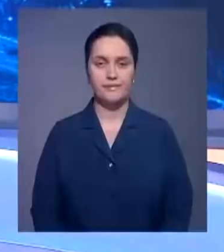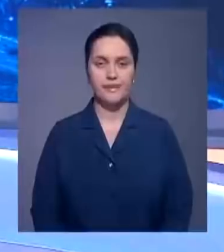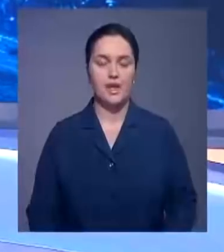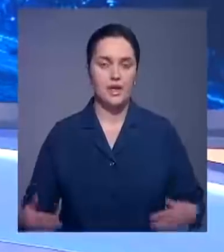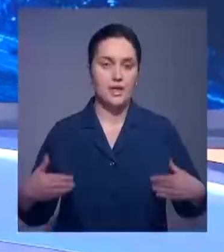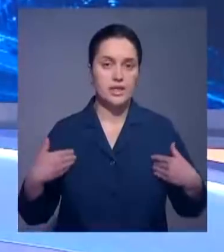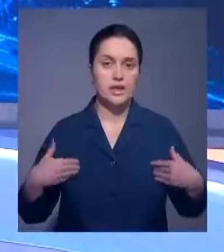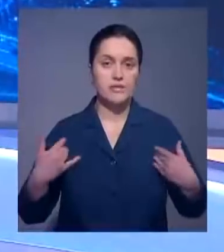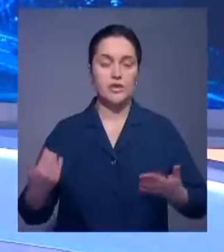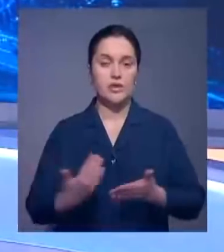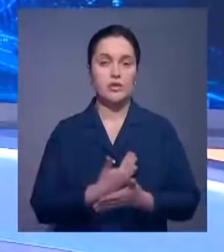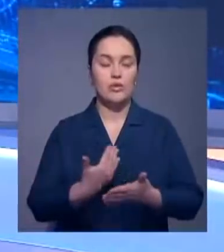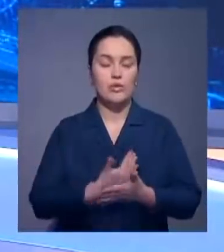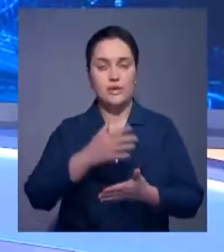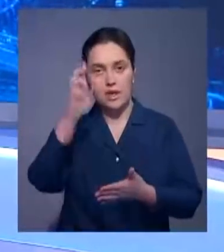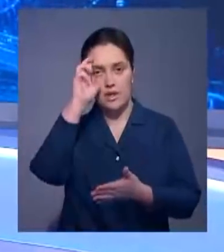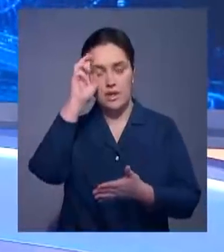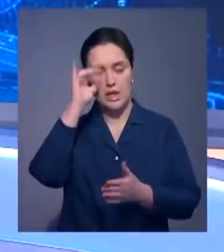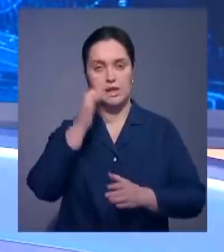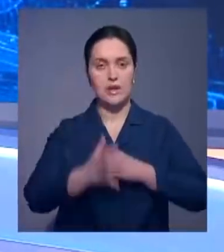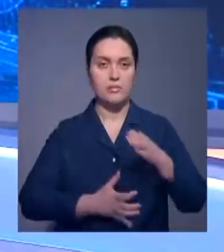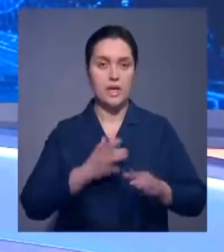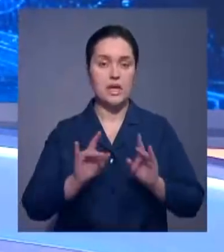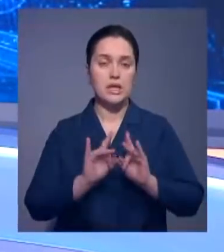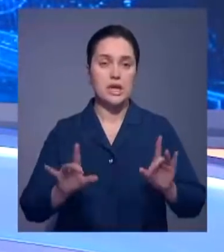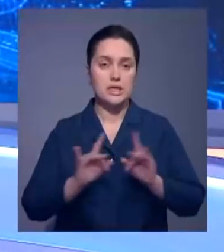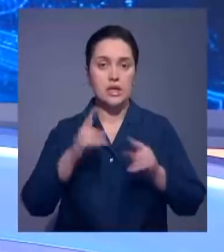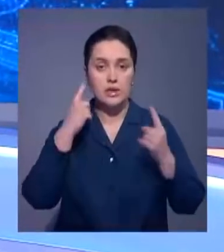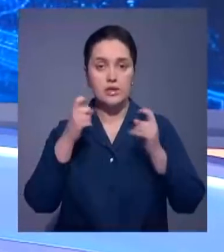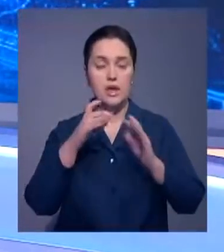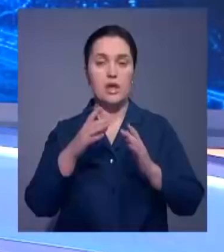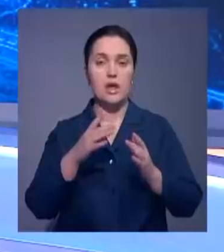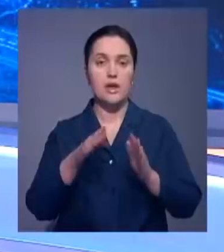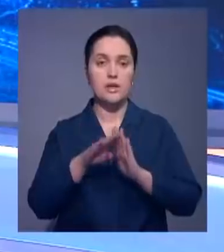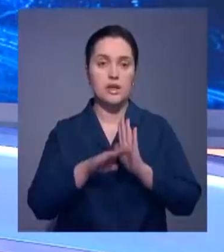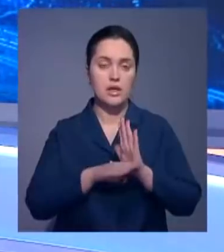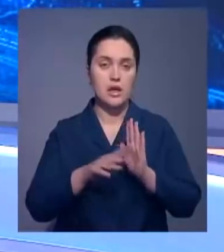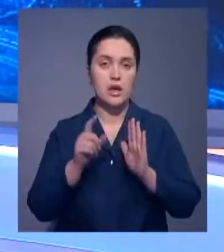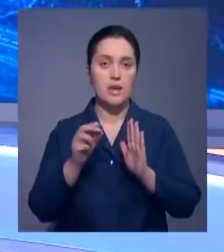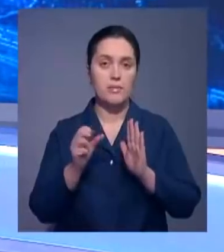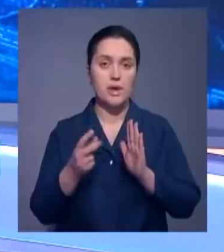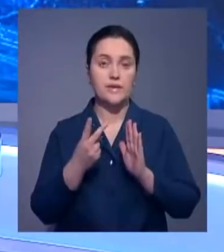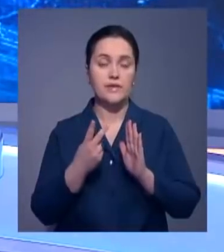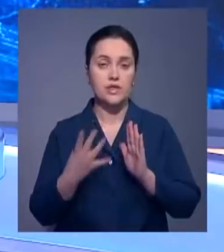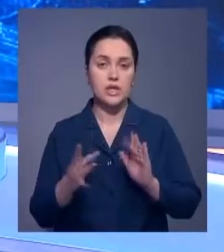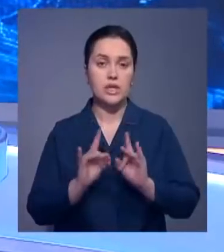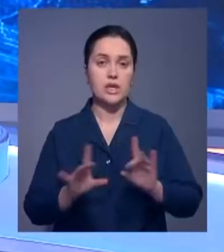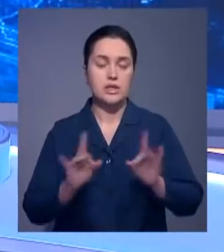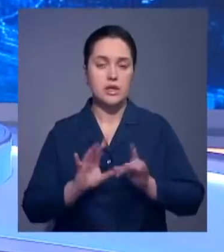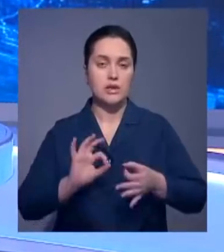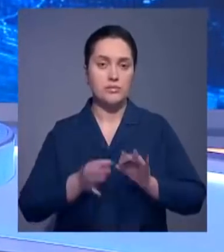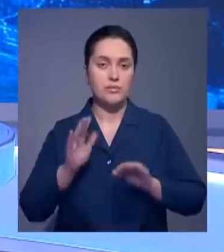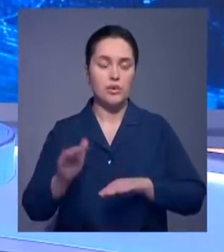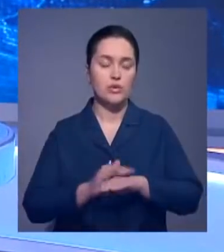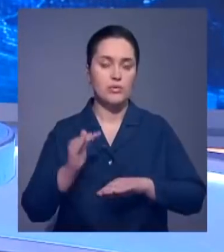Здравствуйте! событиях в стране и мире расскажу вам я, Сергей Гергель, и мои коллеги из редакции информационных программ телеканала Хабар 24. Сурдоперевод